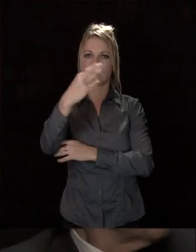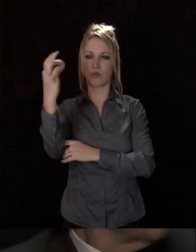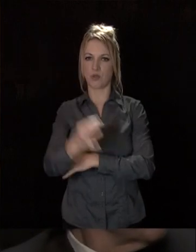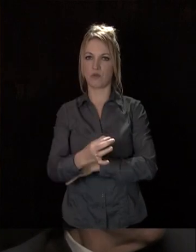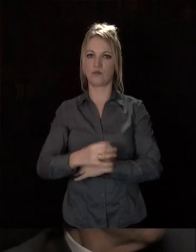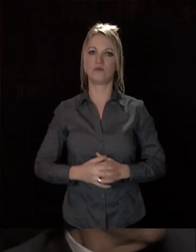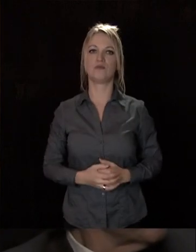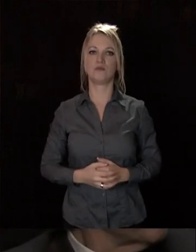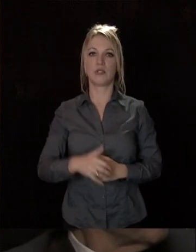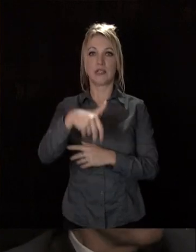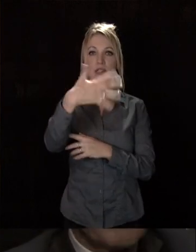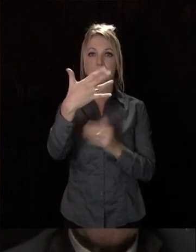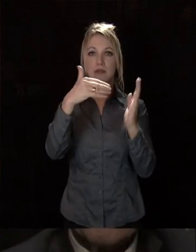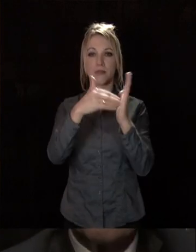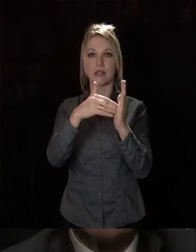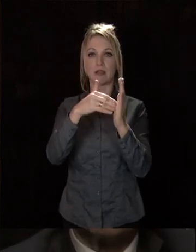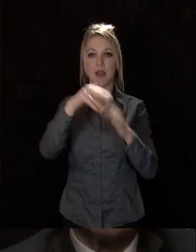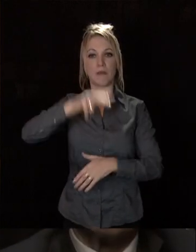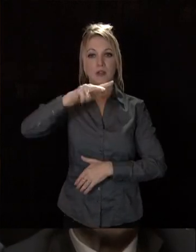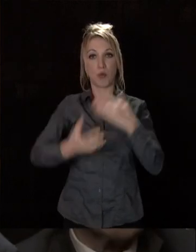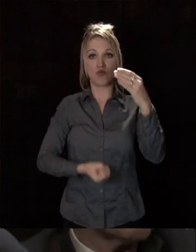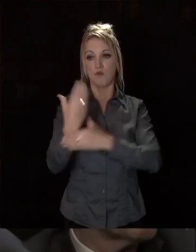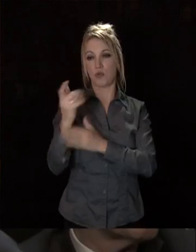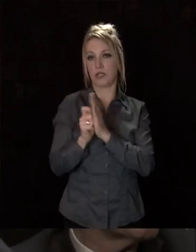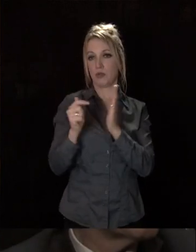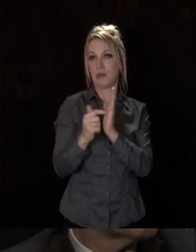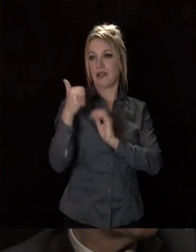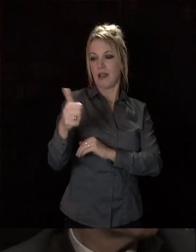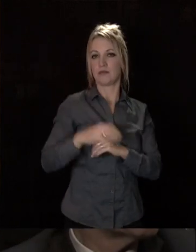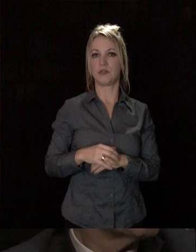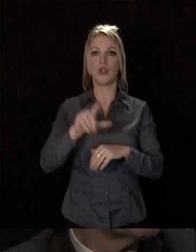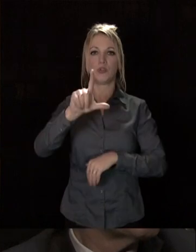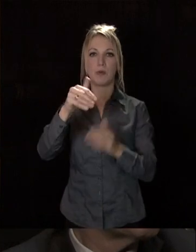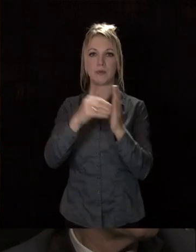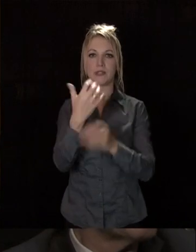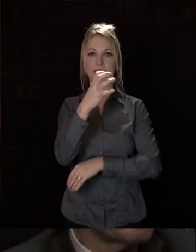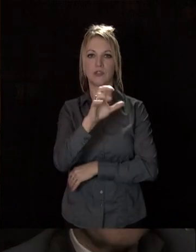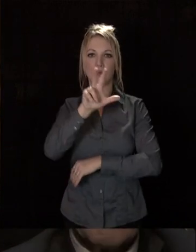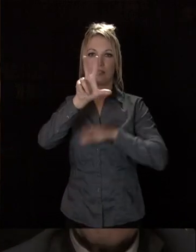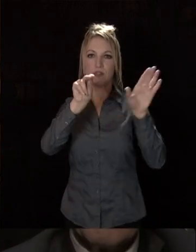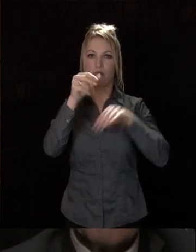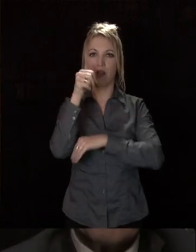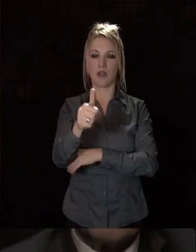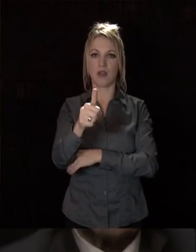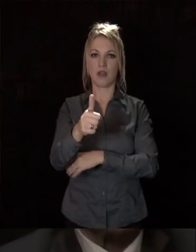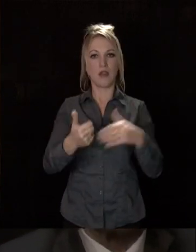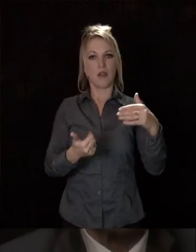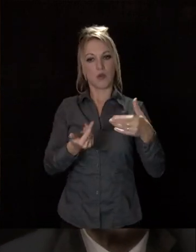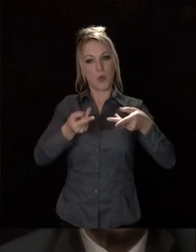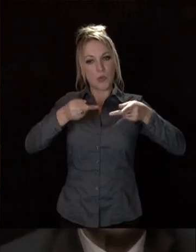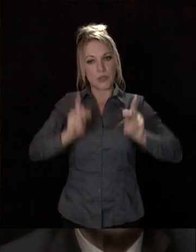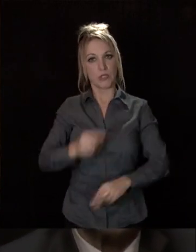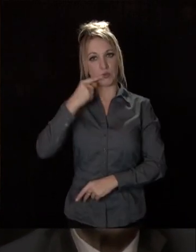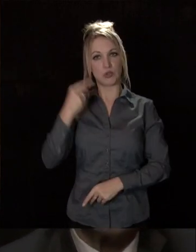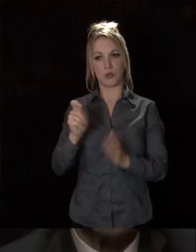15 000 logements ont été construits depuis 2001. 2 581 ont été autorisés à